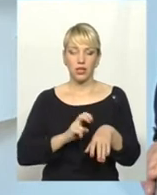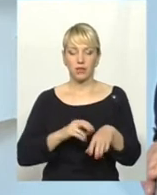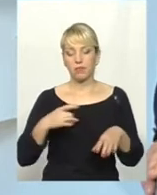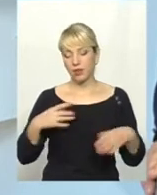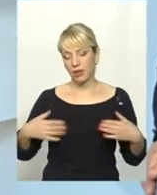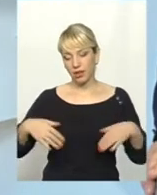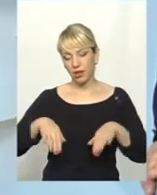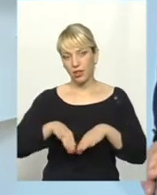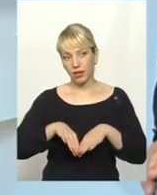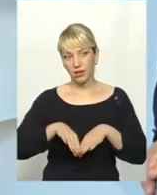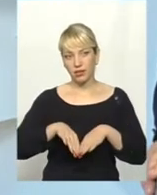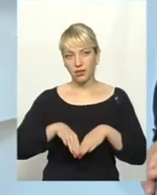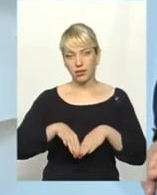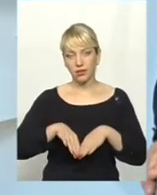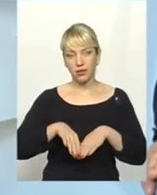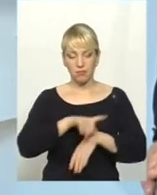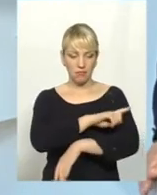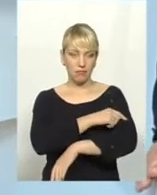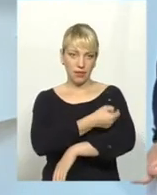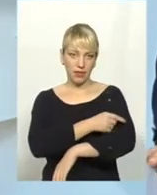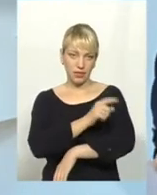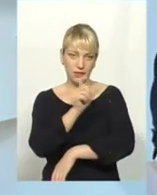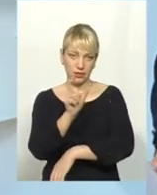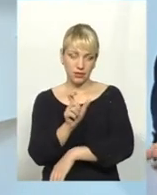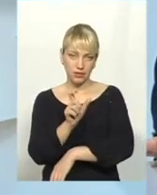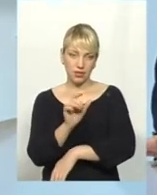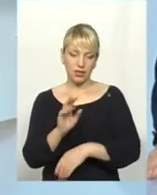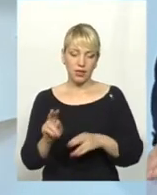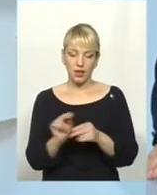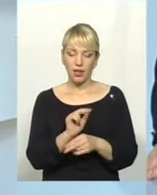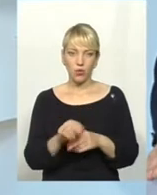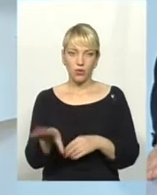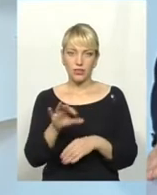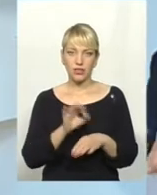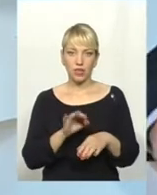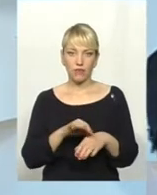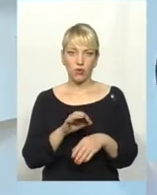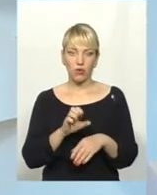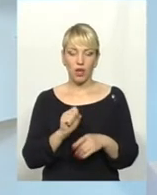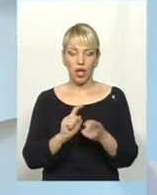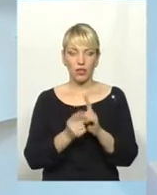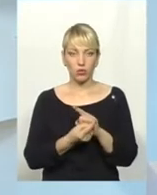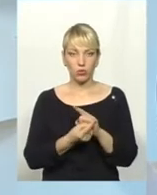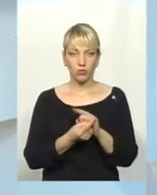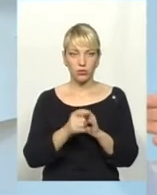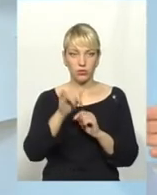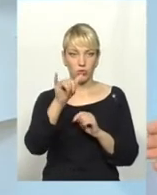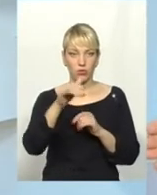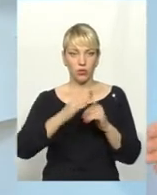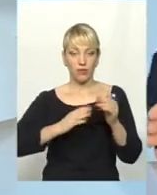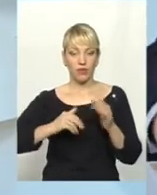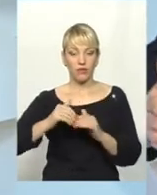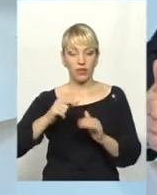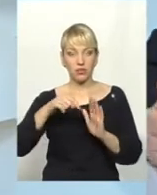халаті чи медик в білому халаті і лікує всі захворювання, натомість його кваліфікація